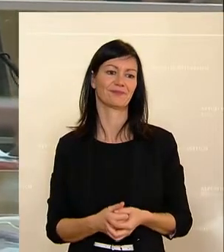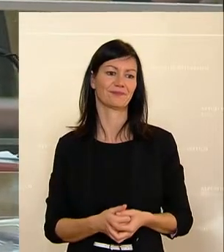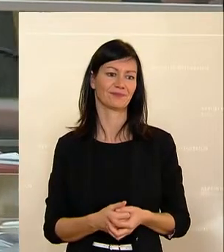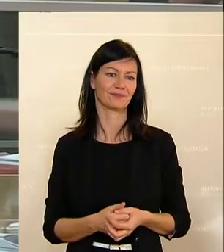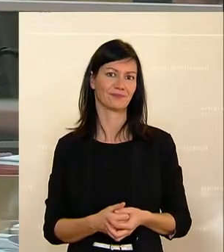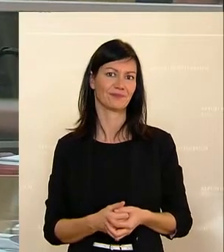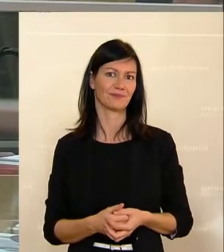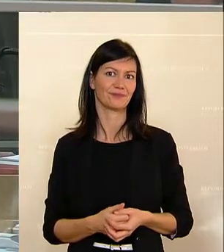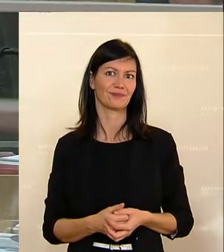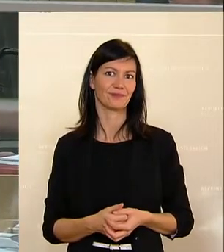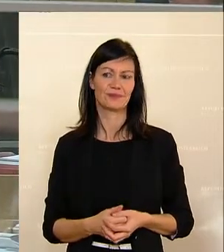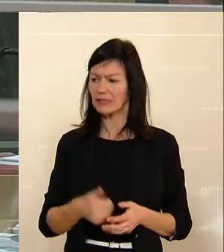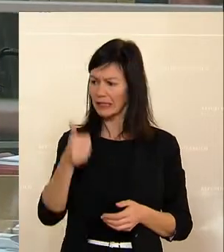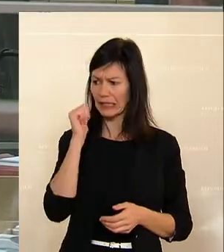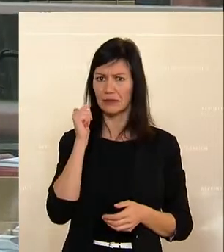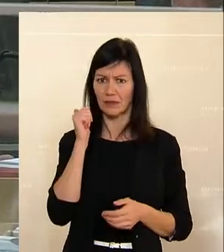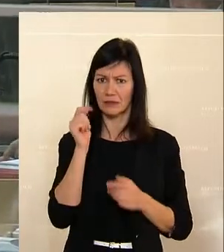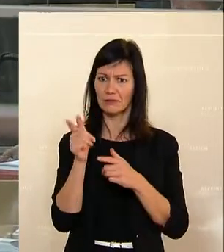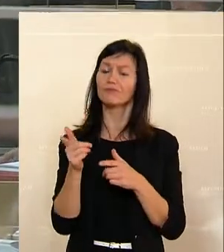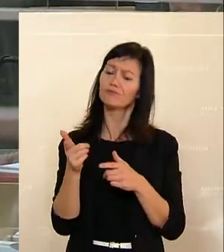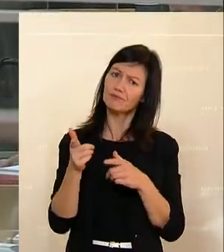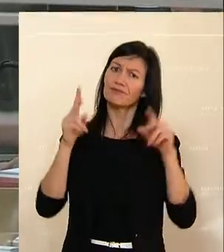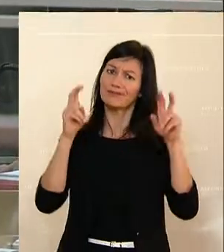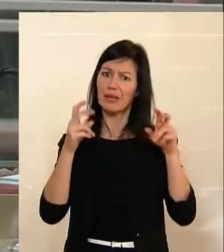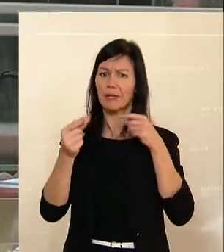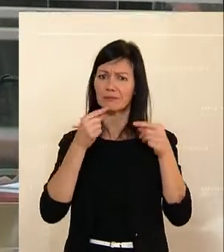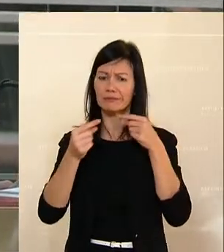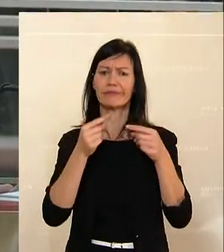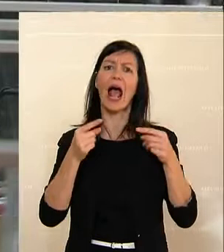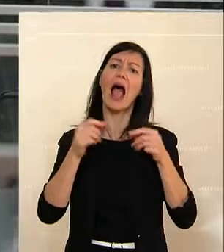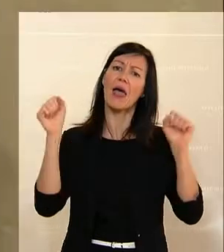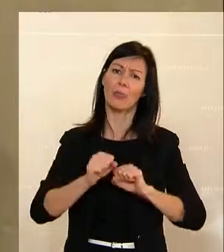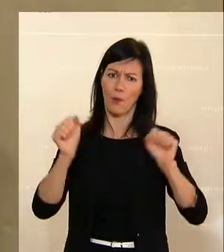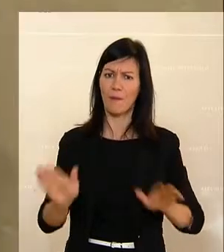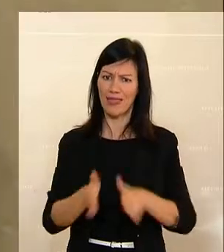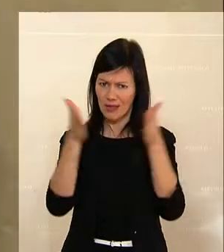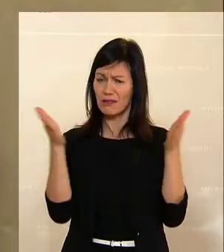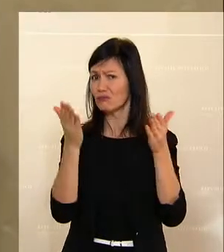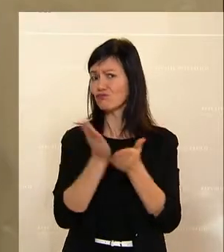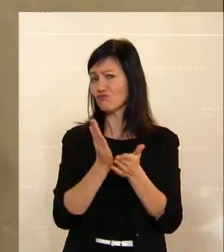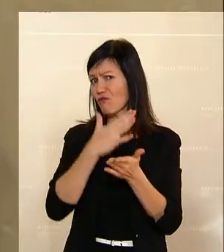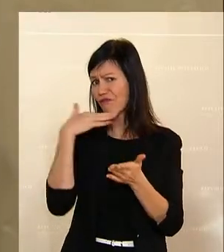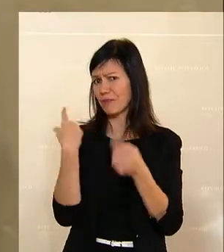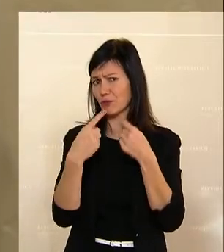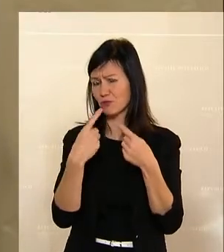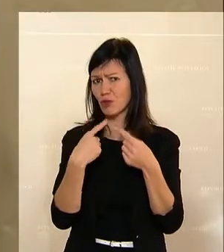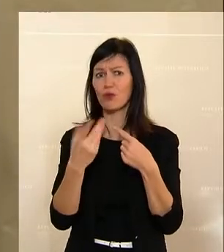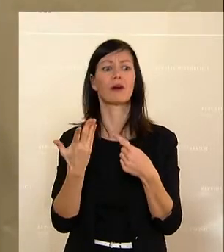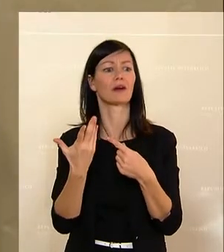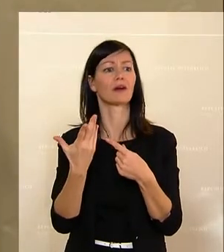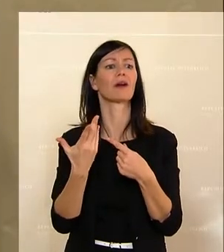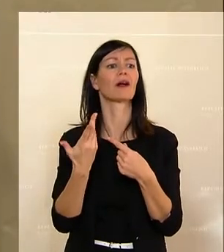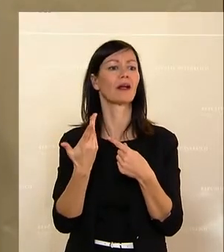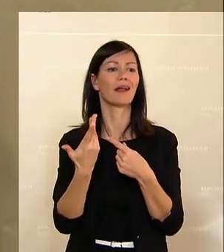Wir haben uns ja gestern schon auch intensiv mit dem Thema Atomenergie auseinandergesetzt. Wir die Taxonomie